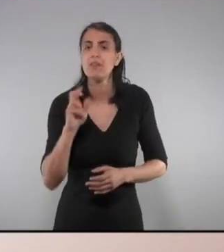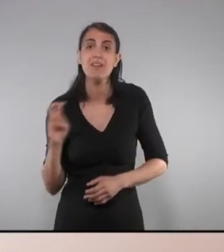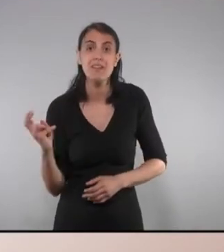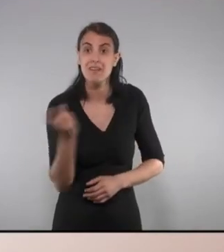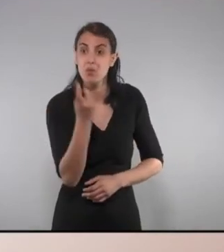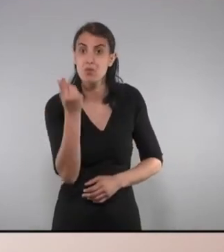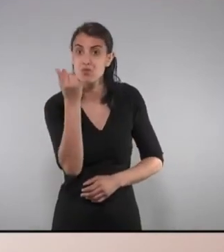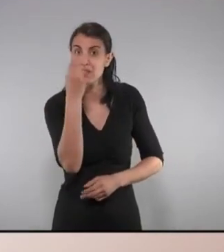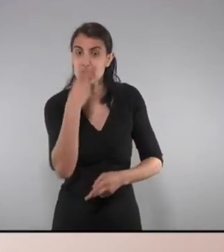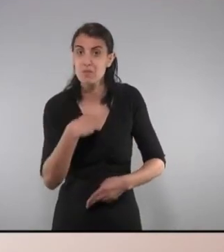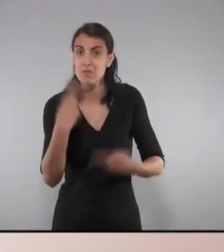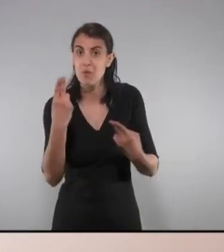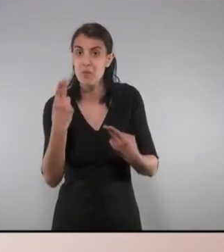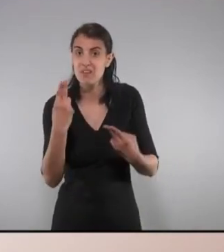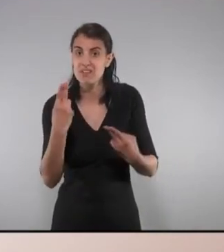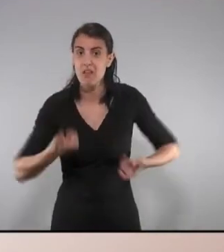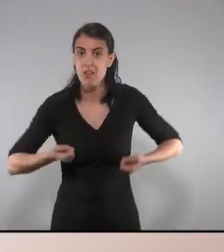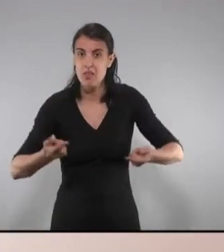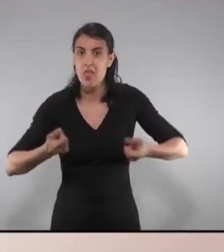públics malbaratats o malversats?